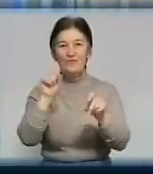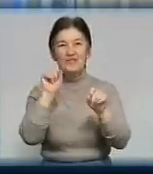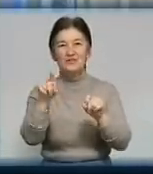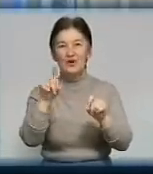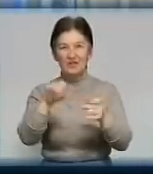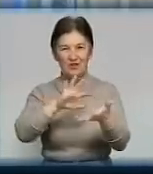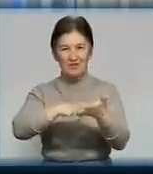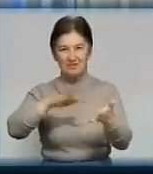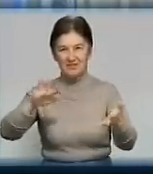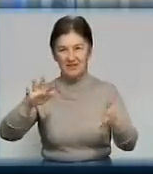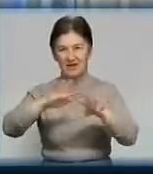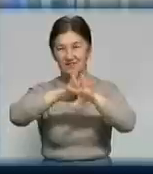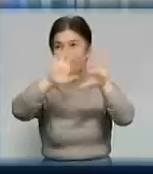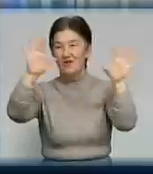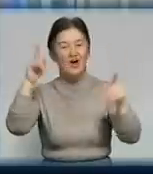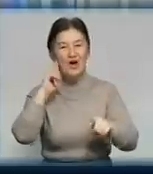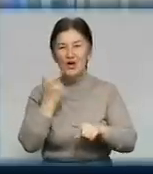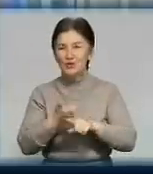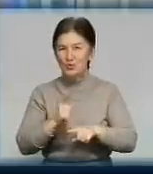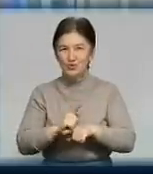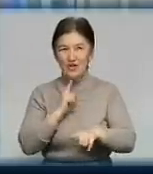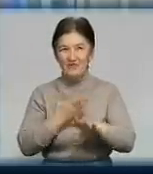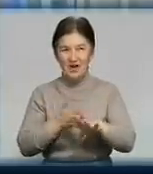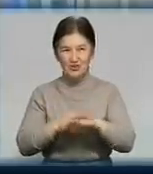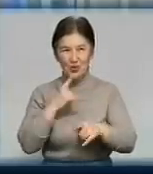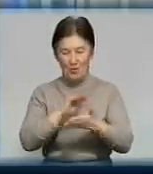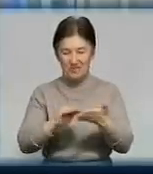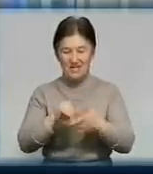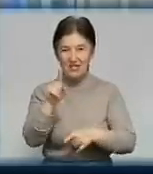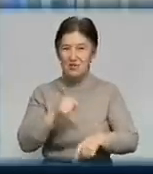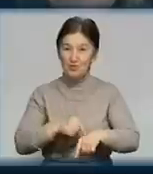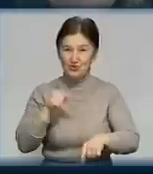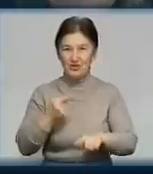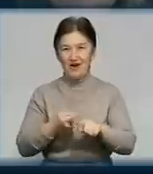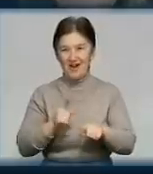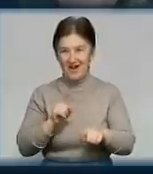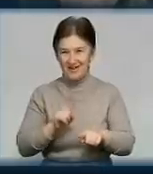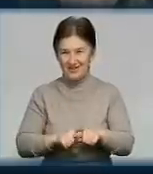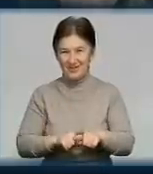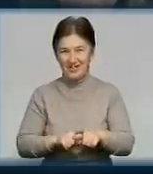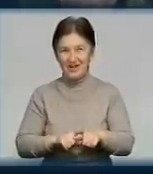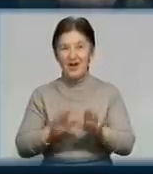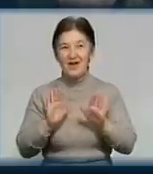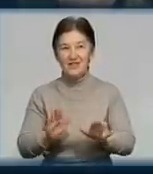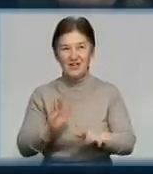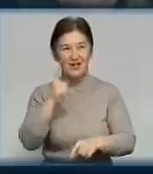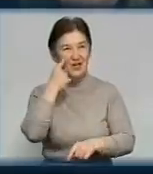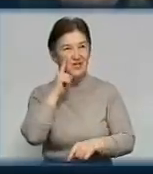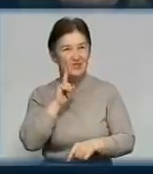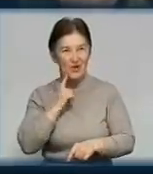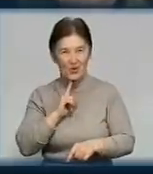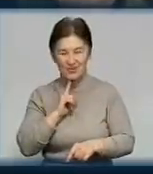сяйвом сцену. Ви знаєте, дуже важко описати ті почуття, які ми відчували. Тільки сльози потока